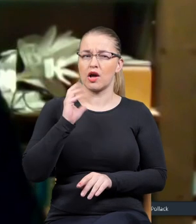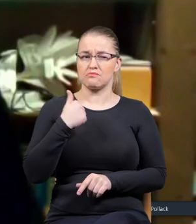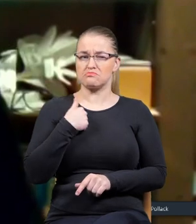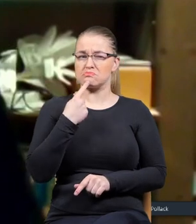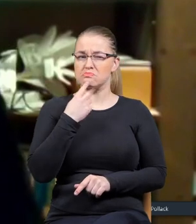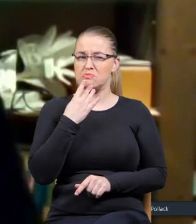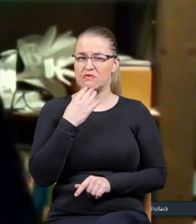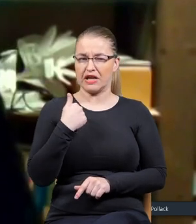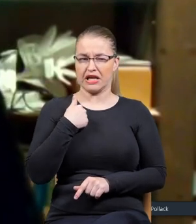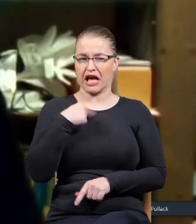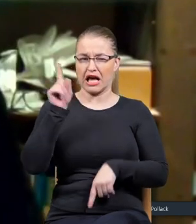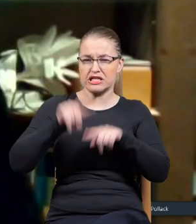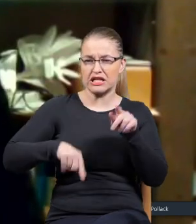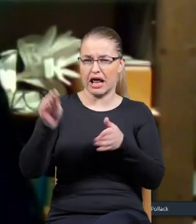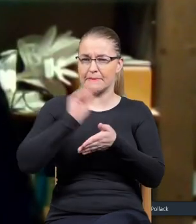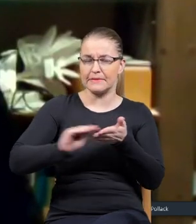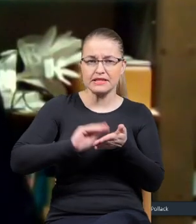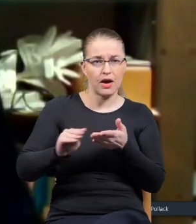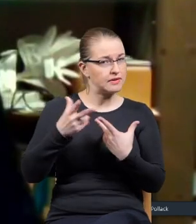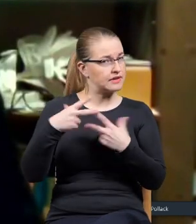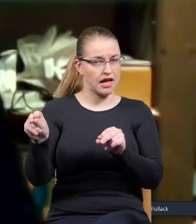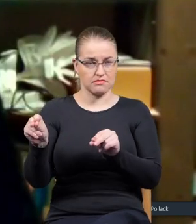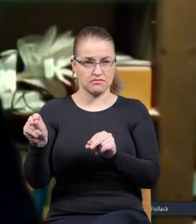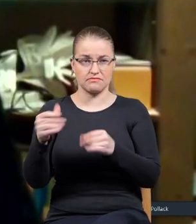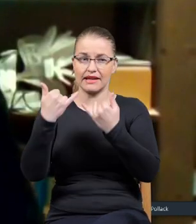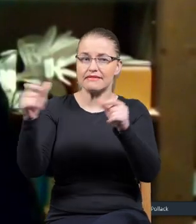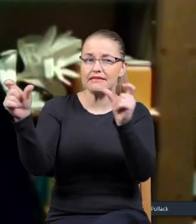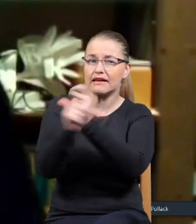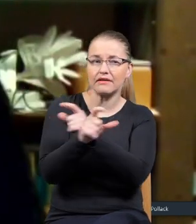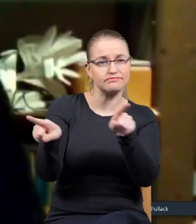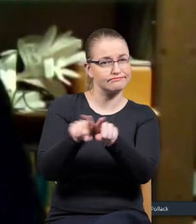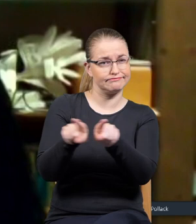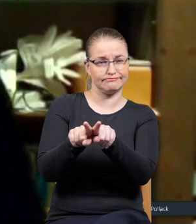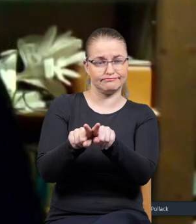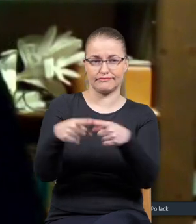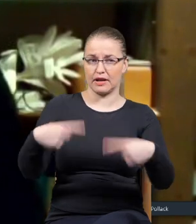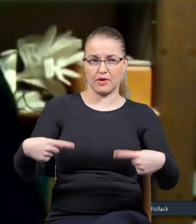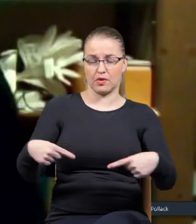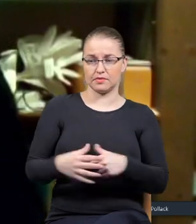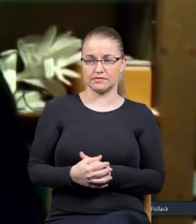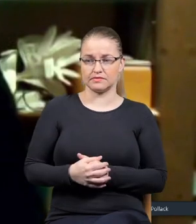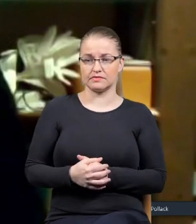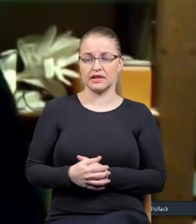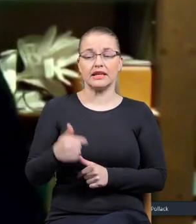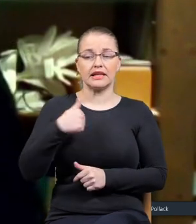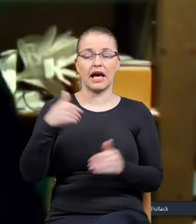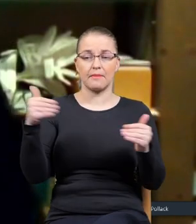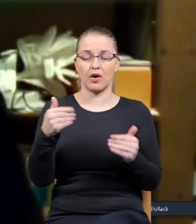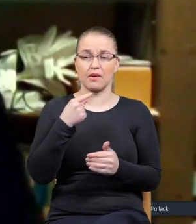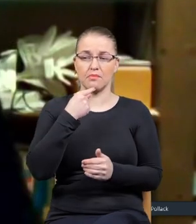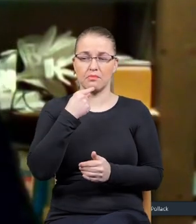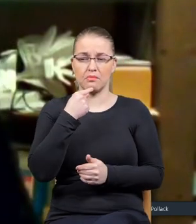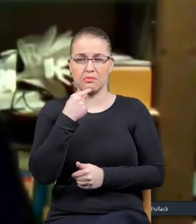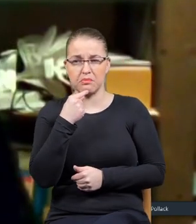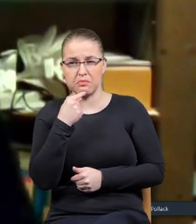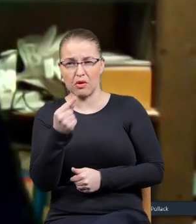coś w tym rodzaju. Nie, nie, tak samo w innych krajach, więc ja tutaj nie mogę powiedzieć, że coś